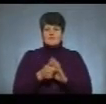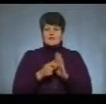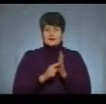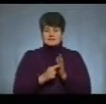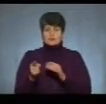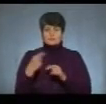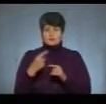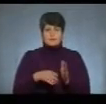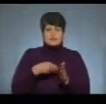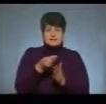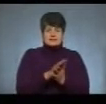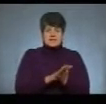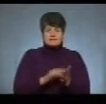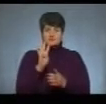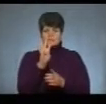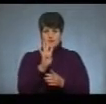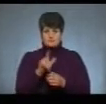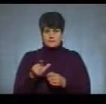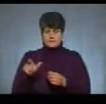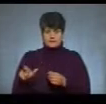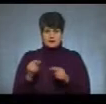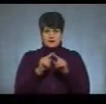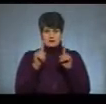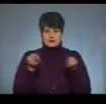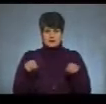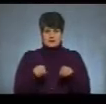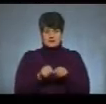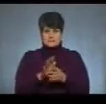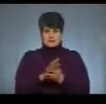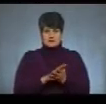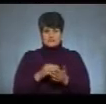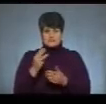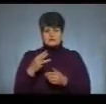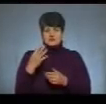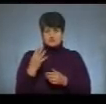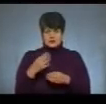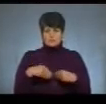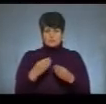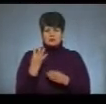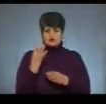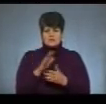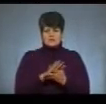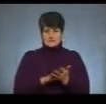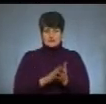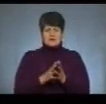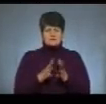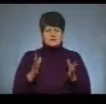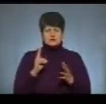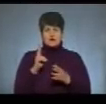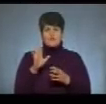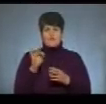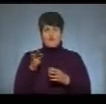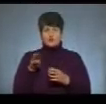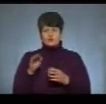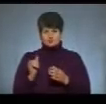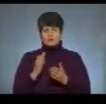області подали заяви четверо осіб. Квота карток заяв для Тернопільщини – 34, подали 4 заяви. Найбільшу квоту реєстраційних